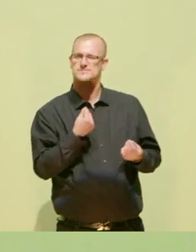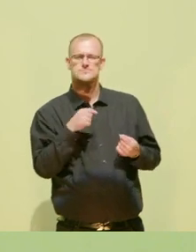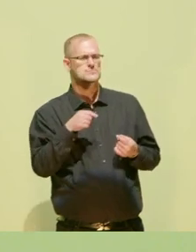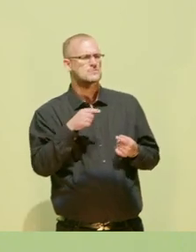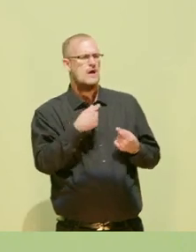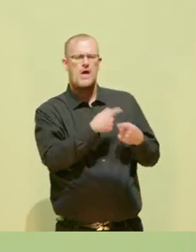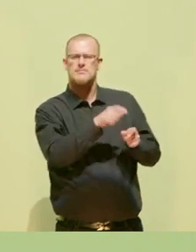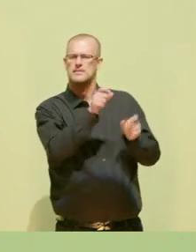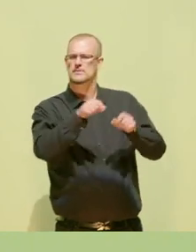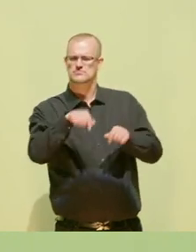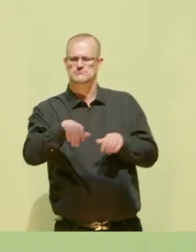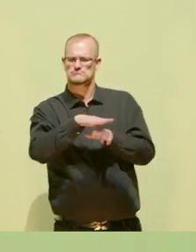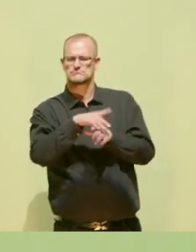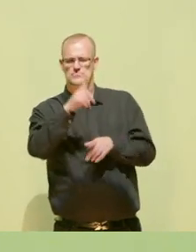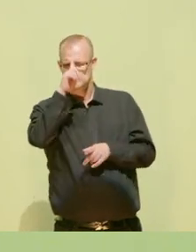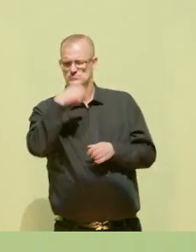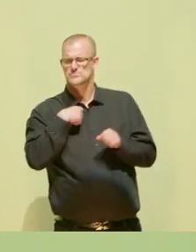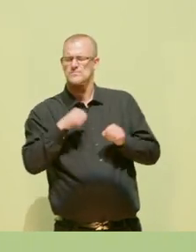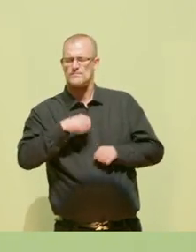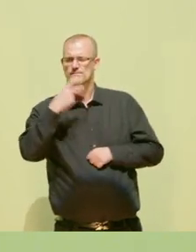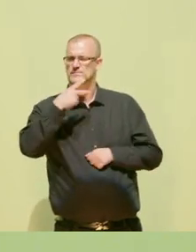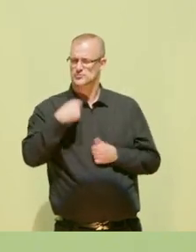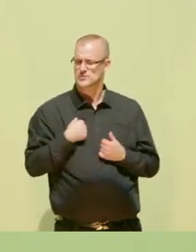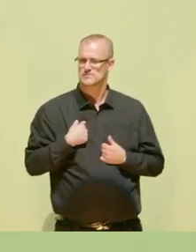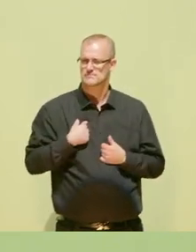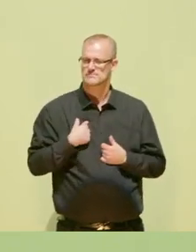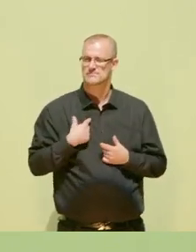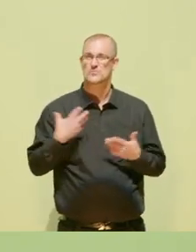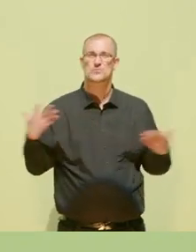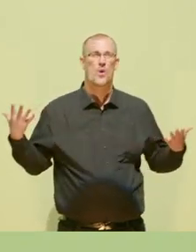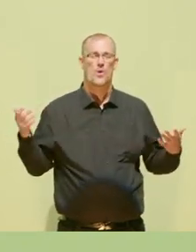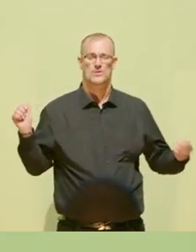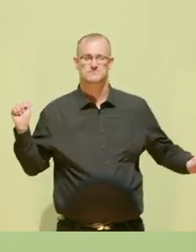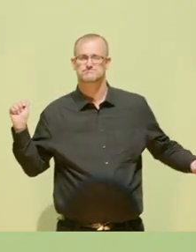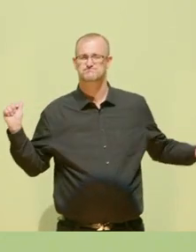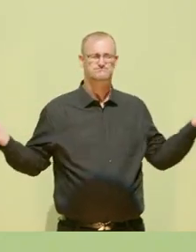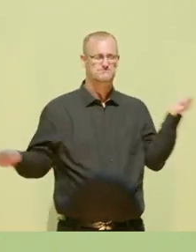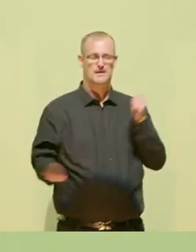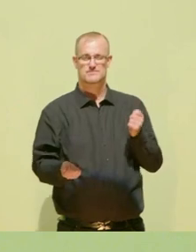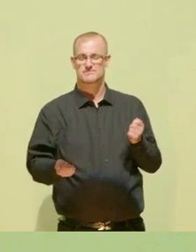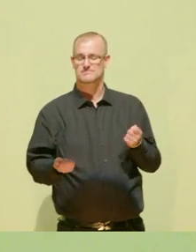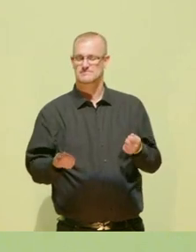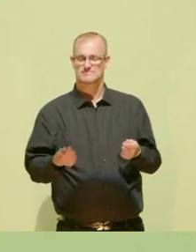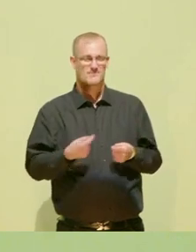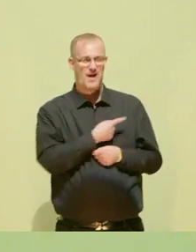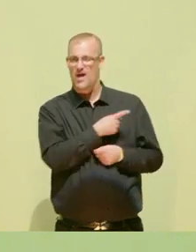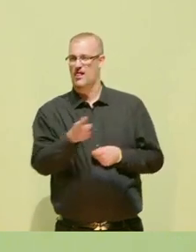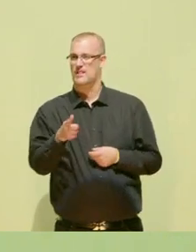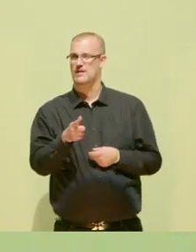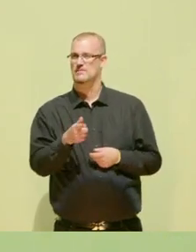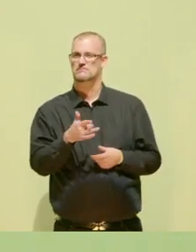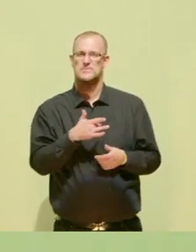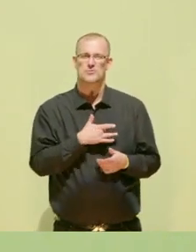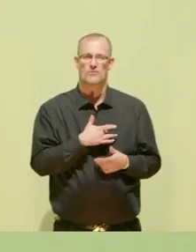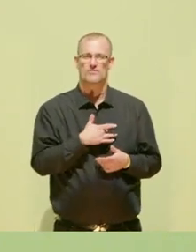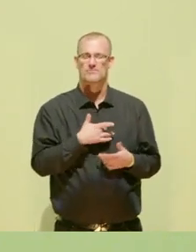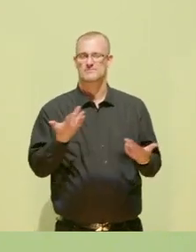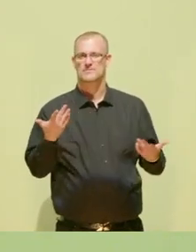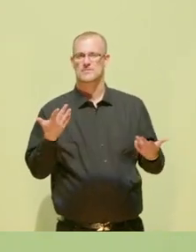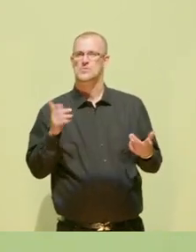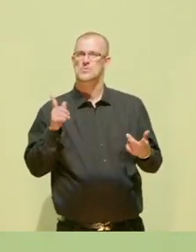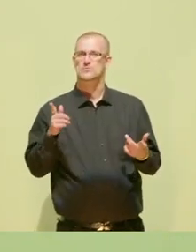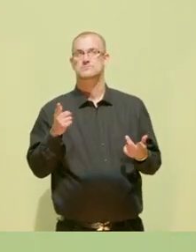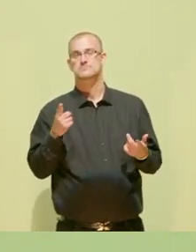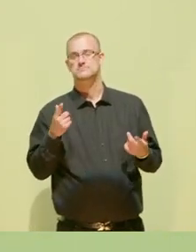verstehen. Die Veränderung ist groß, sie betrifft uns persönlich und sie ist eine